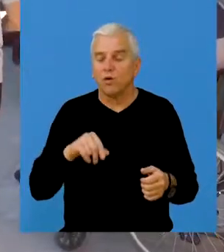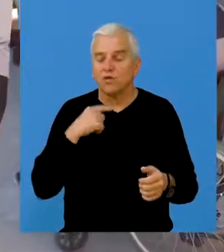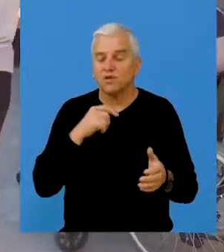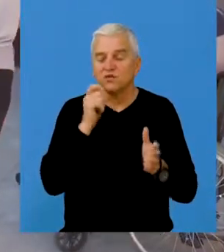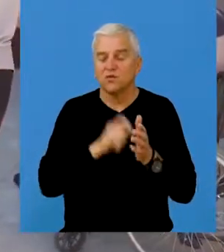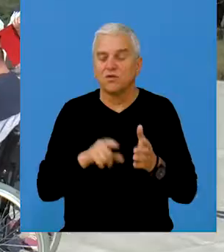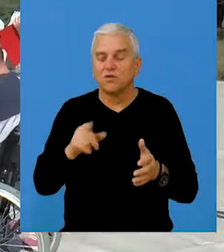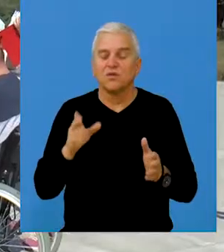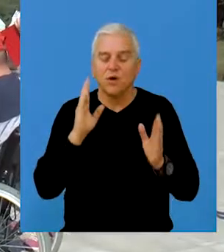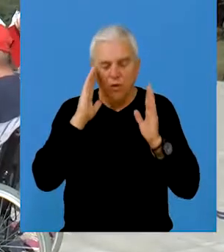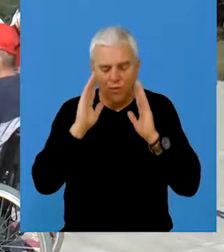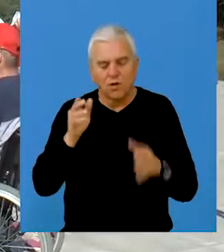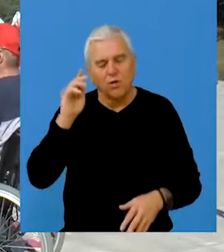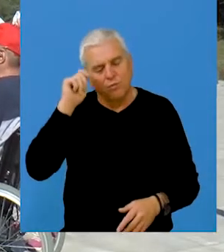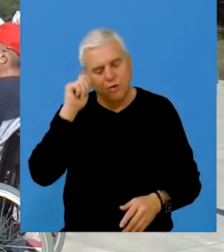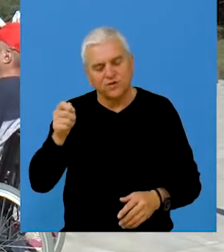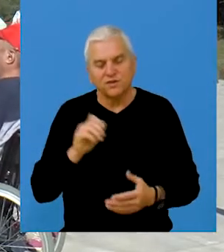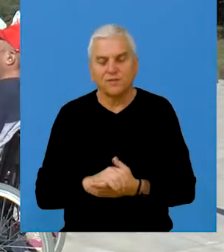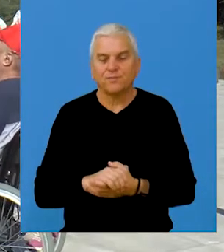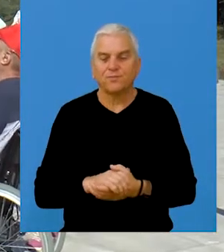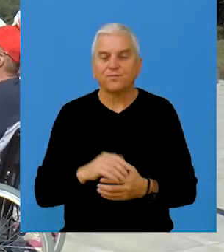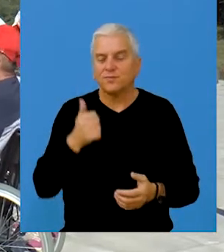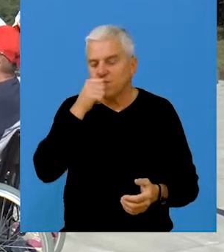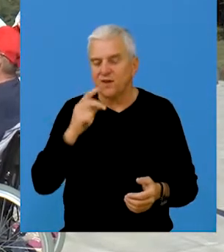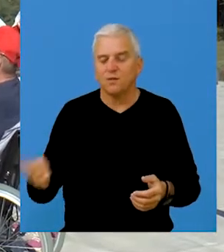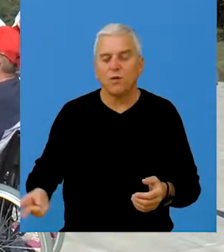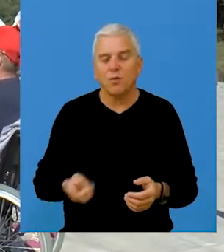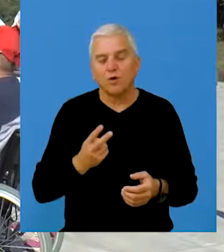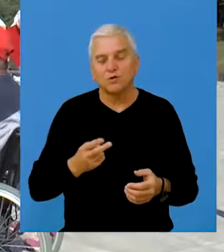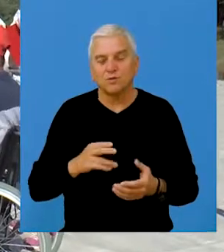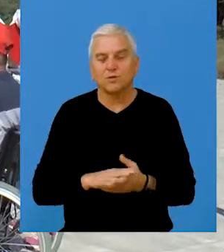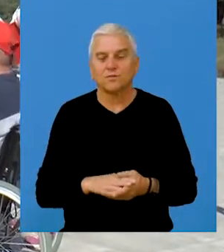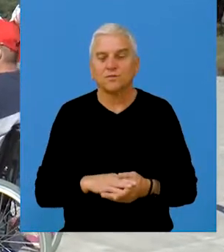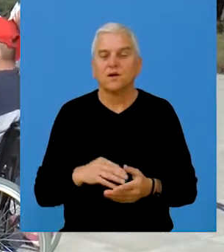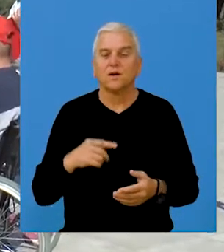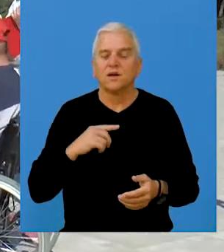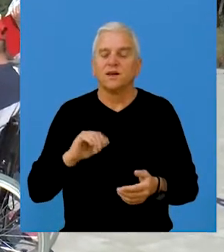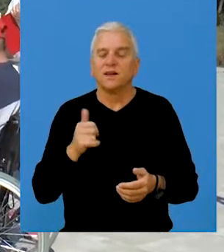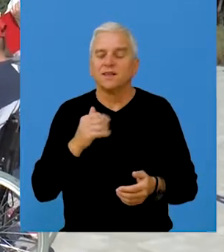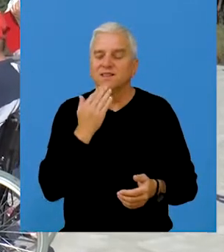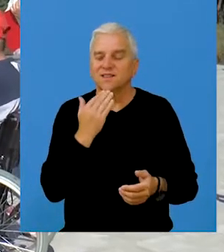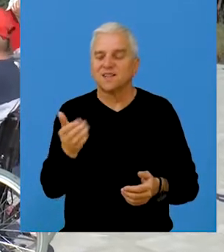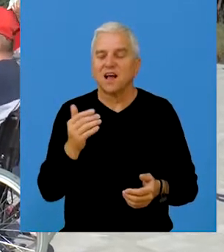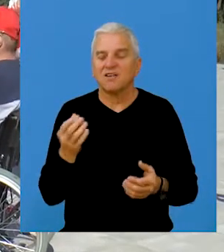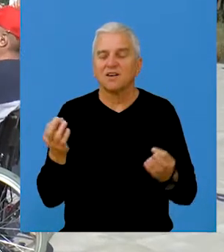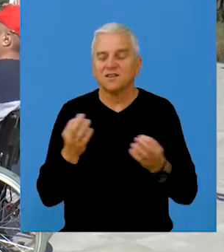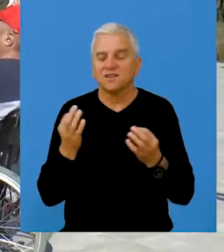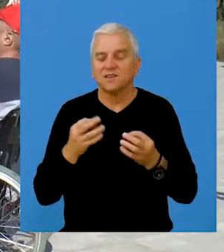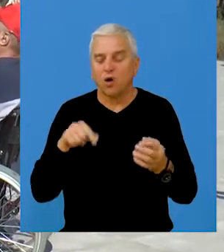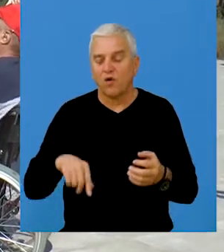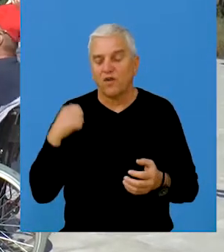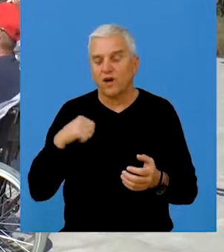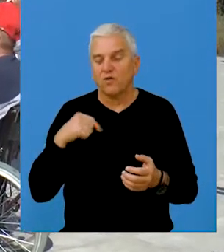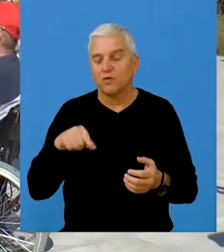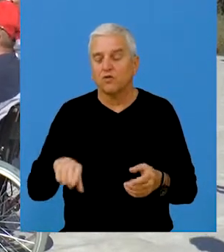koji su naši članovi to pozdravljali, sa čime se mi dičimo i vrlo smo zahvaleni što se